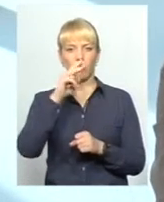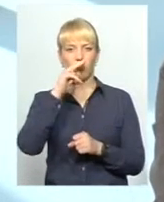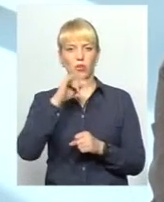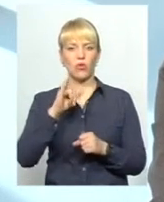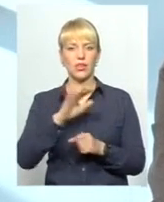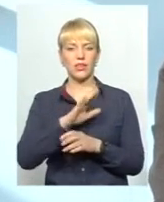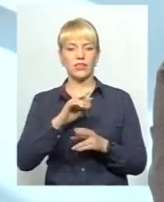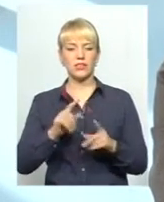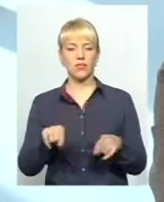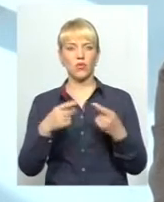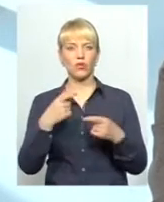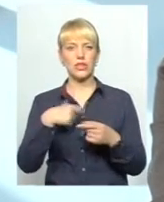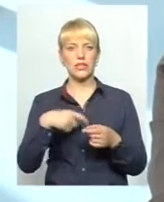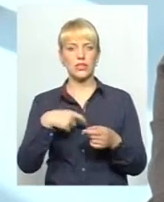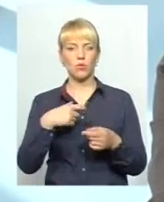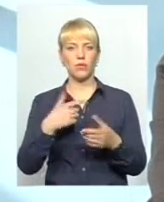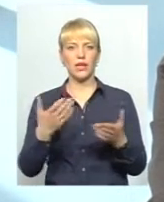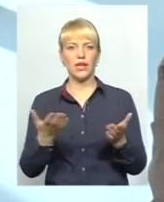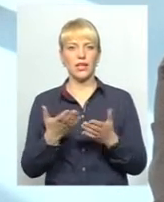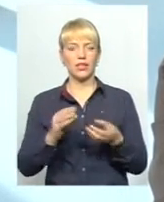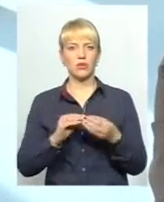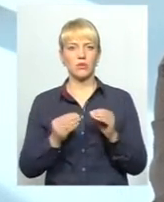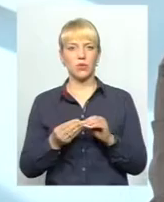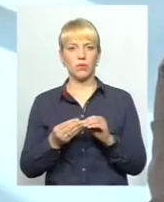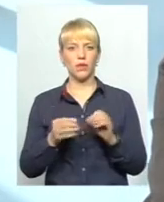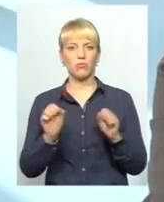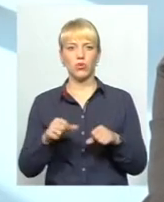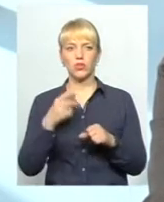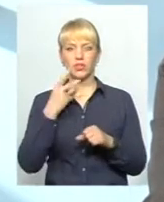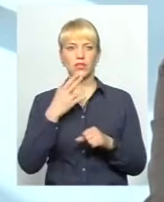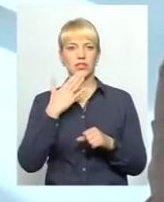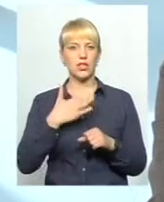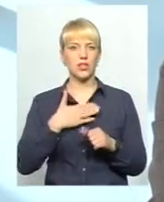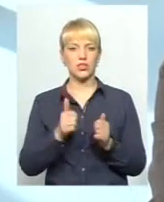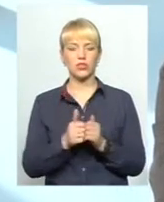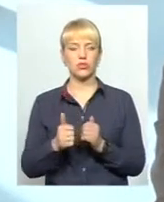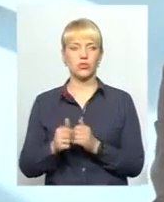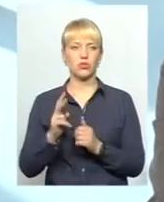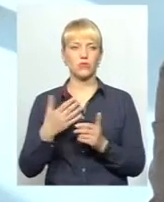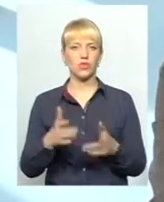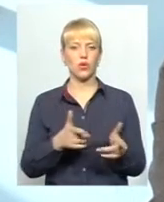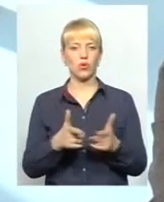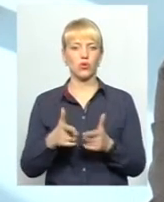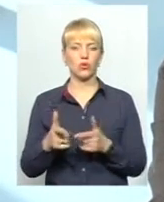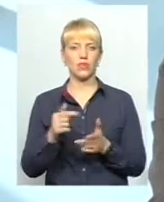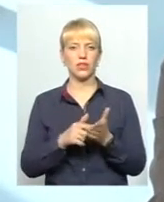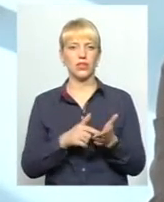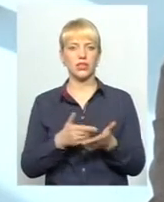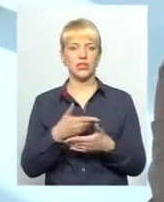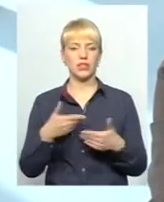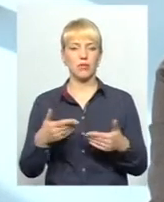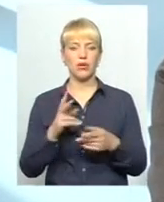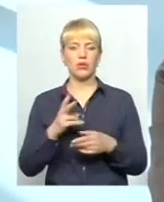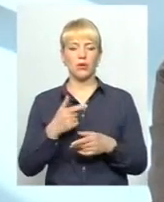створювати собі, скажімо, якихось певних проблем. Можна дивитися на наших сусідів, які вже готові з нами ділитися, вони нас дуже